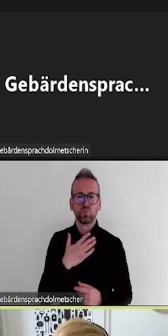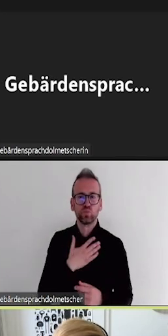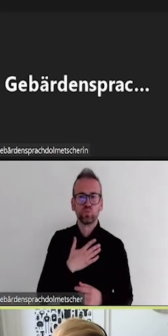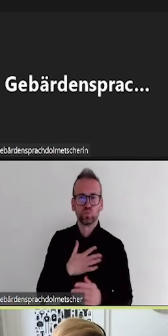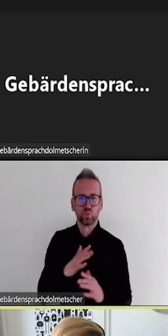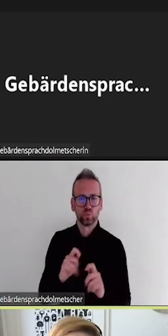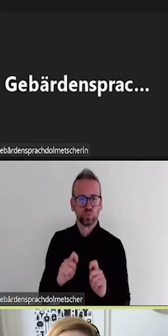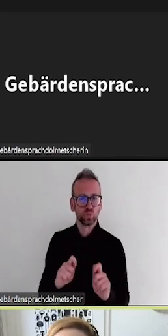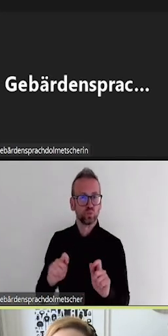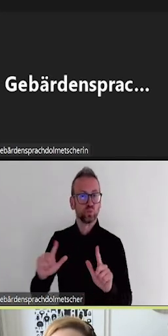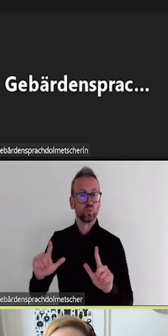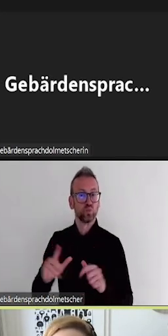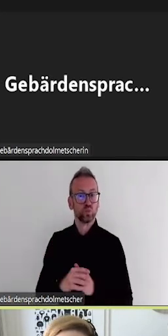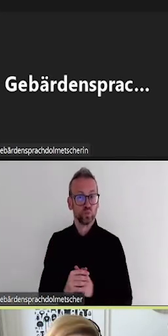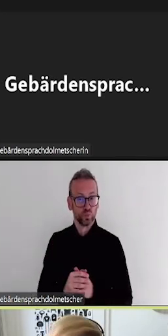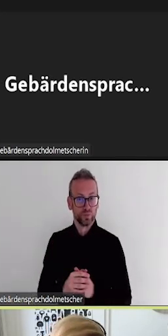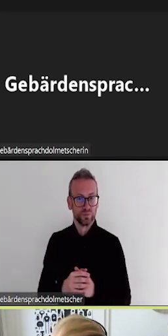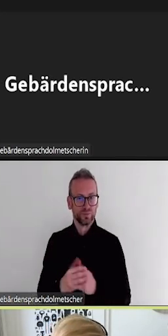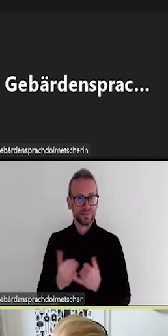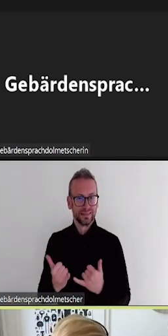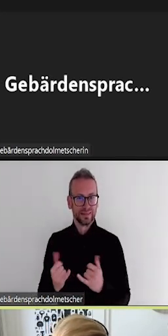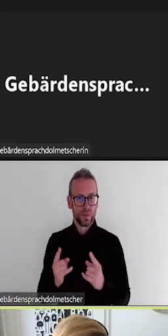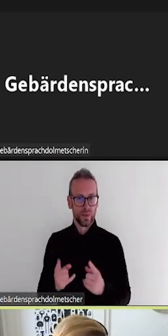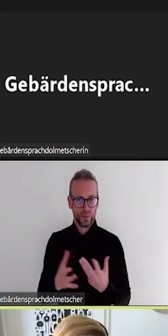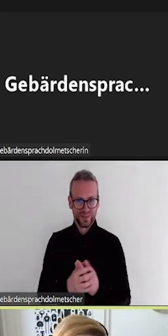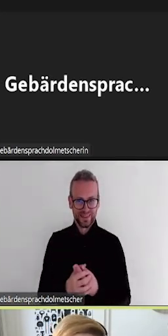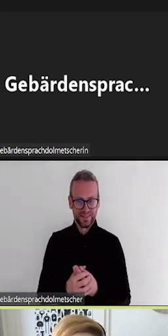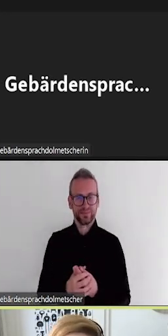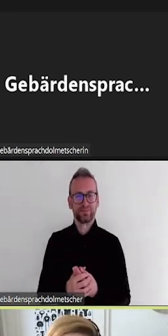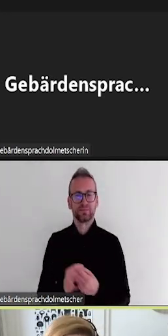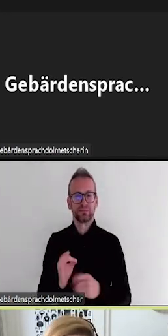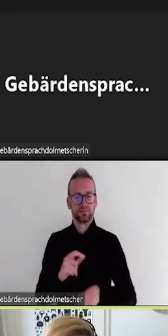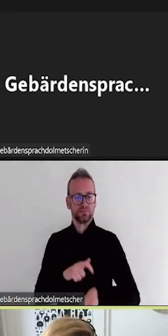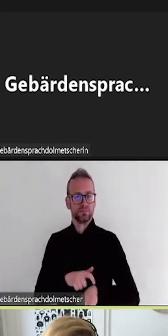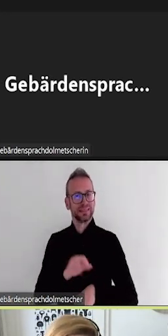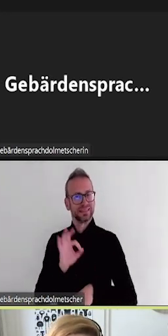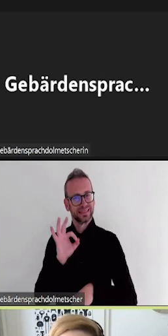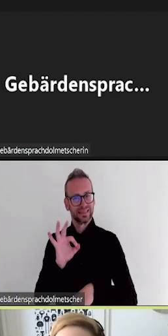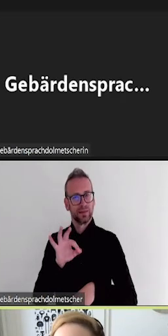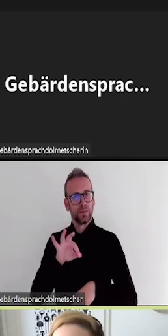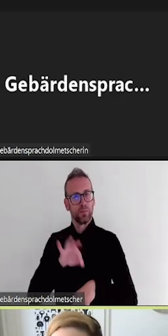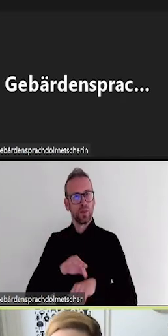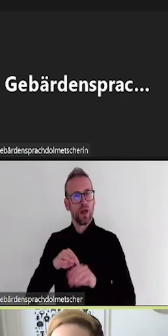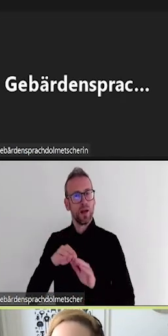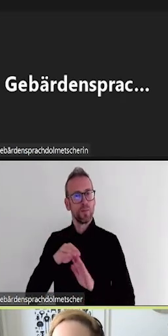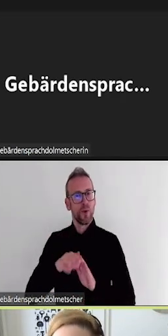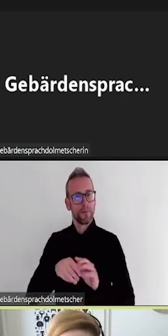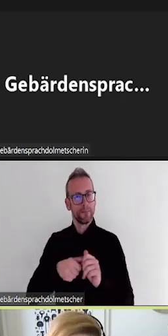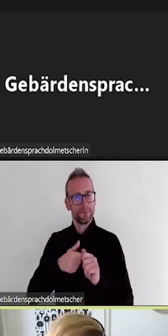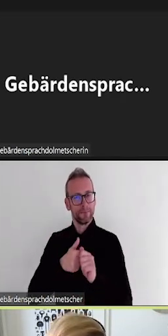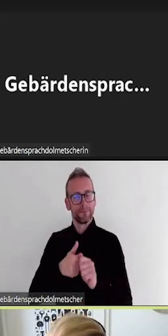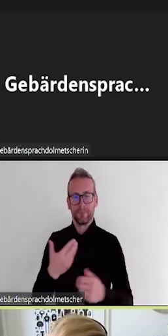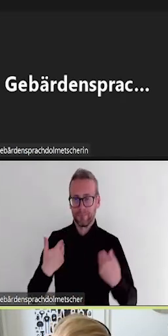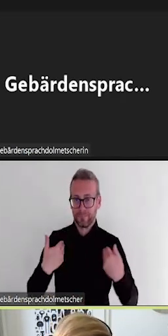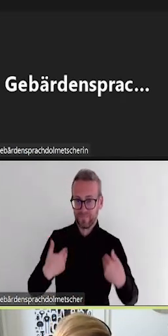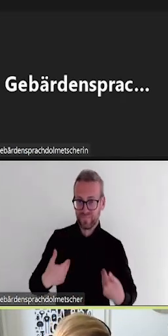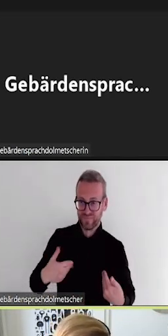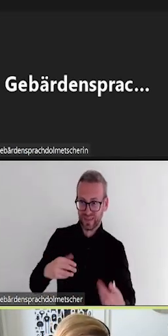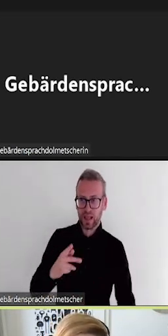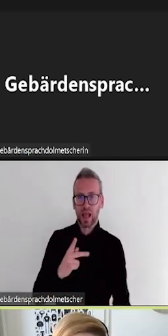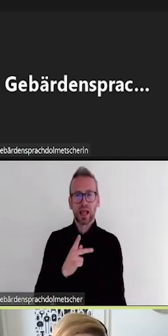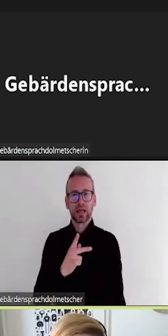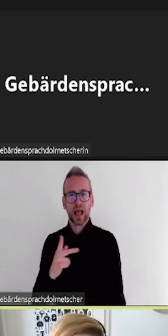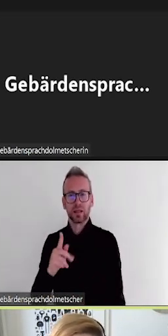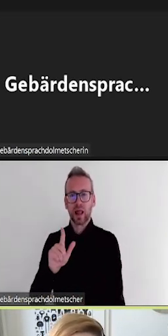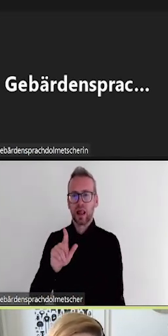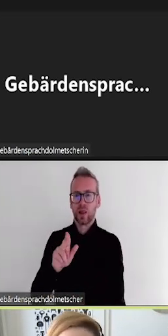Erkrankungen. Und in der Funktion werde ich auch häufig gefragt, ob ein bestimmtes Gebäude oder ein bestimmter Raum denn barrierefrei zugänglich sind.